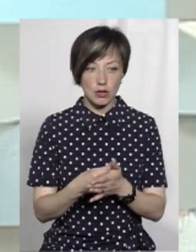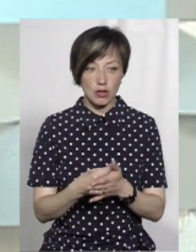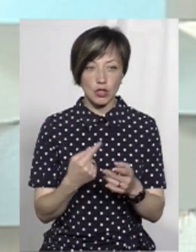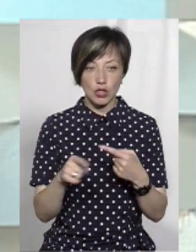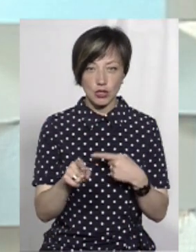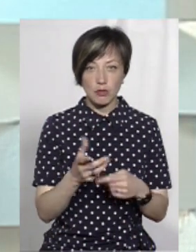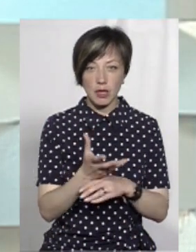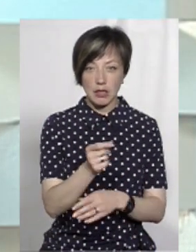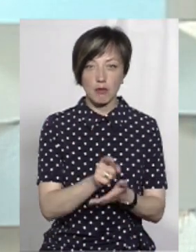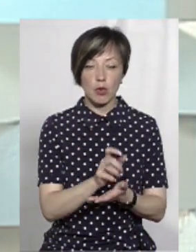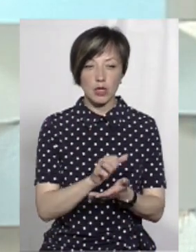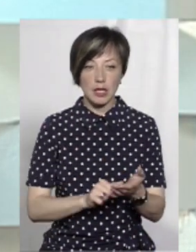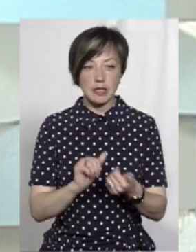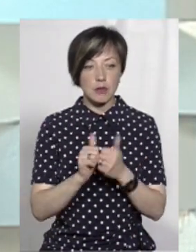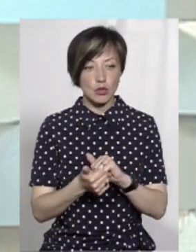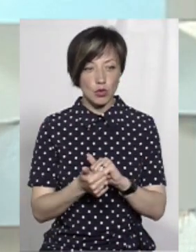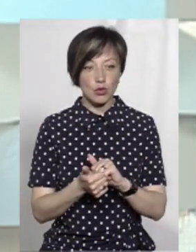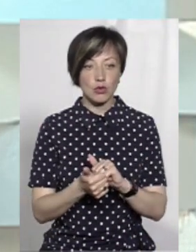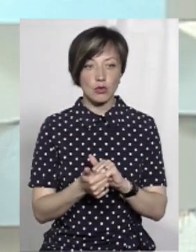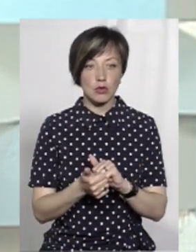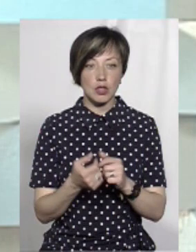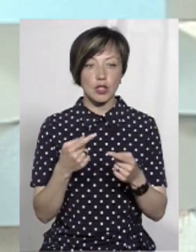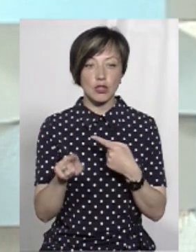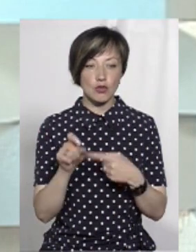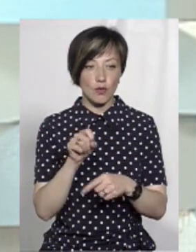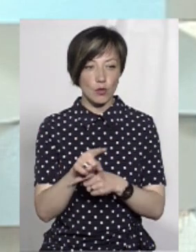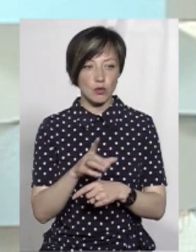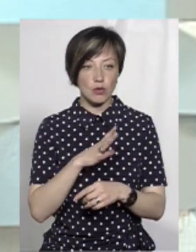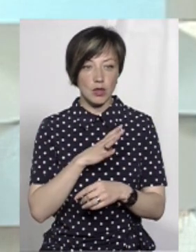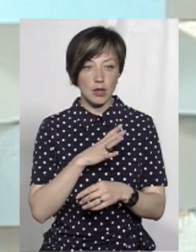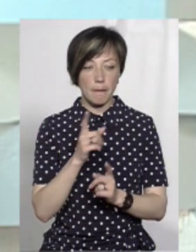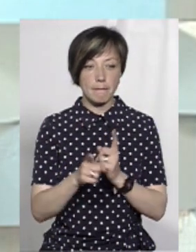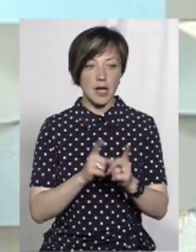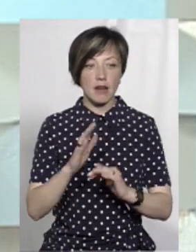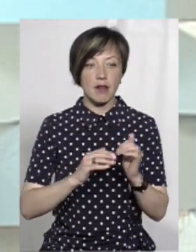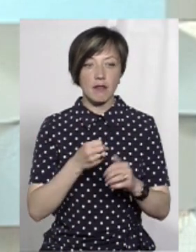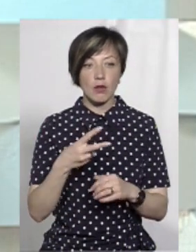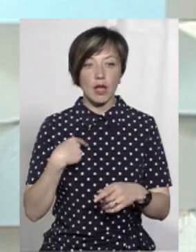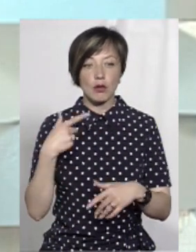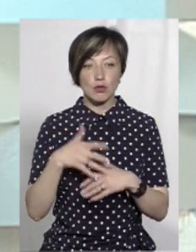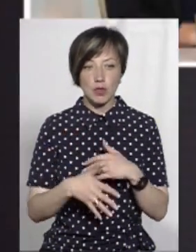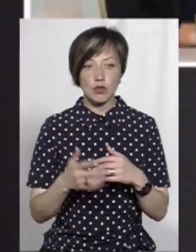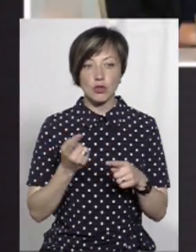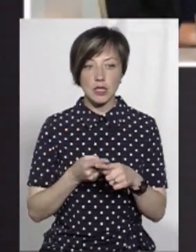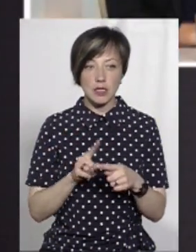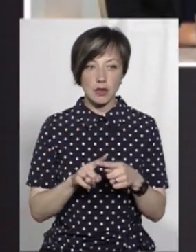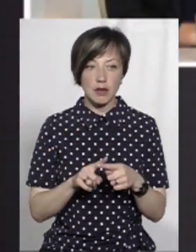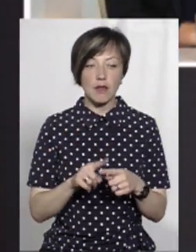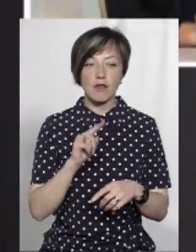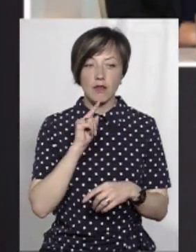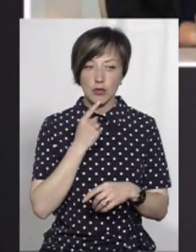рахунок інших платників податків, замість того, щоб вони виконали якусь іншу функцію, були перекваліфіковані. Я розумію, що це